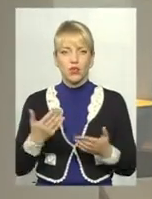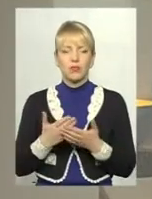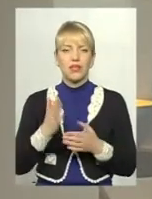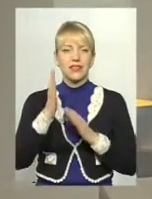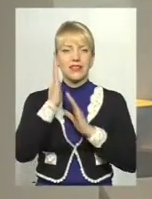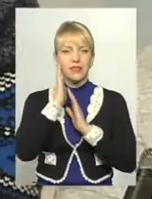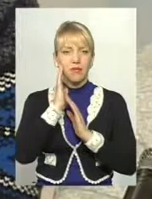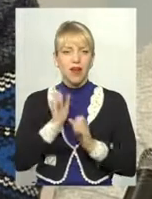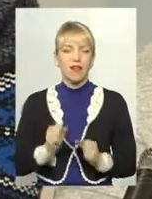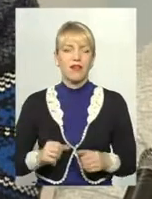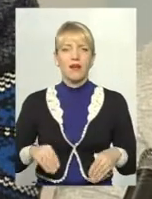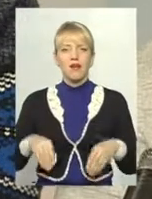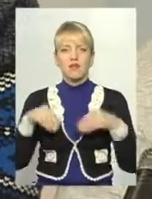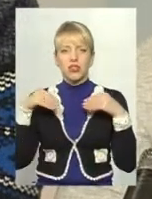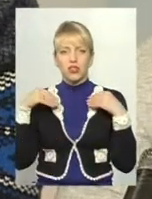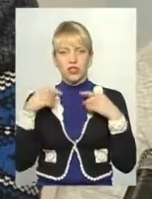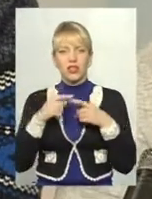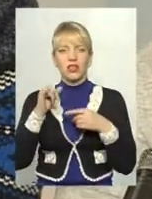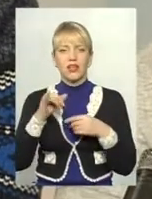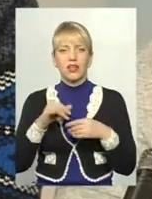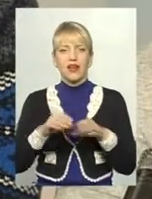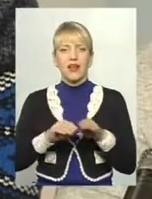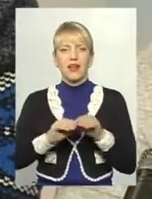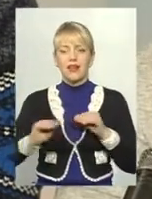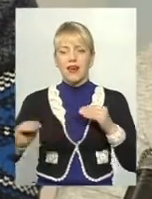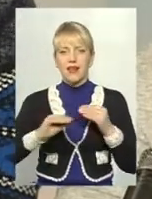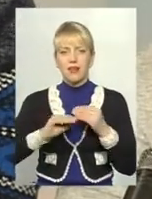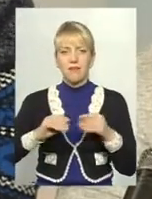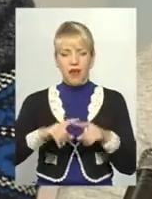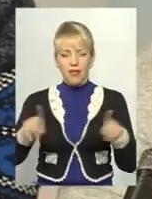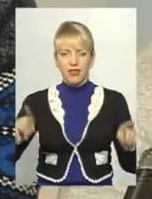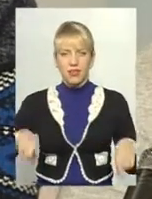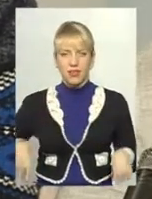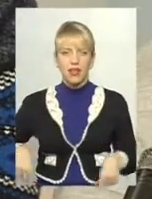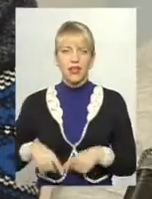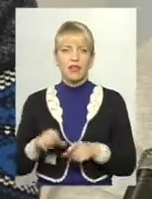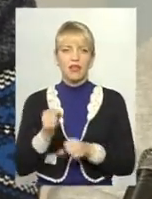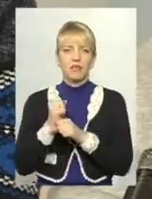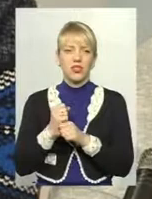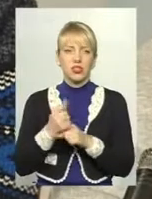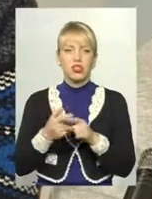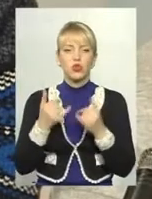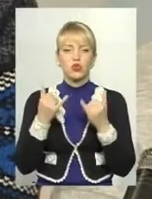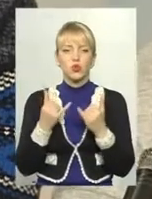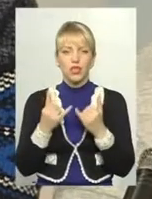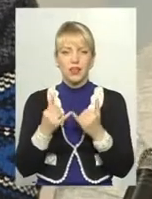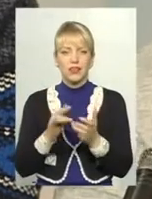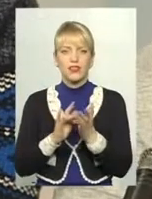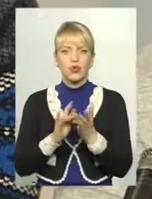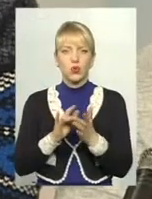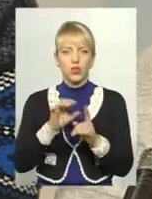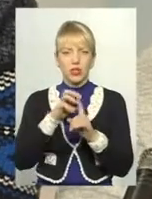карімати, палатки. Зараз ми йдемо в ногу з часом і дійсно сучасний турист – це той турист, який